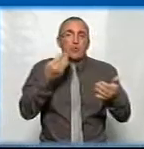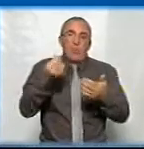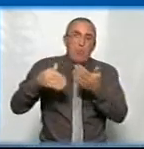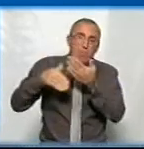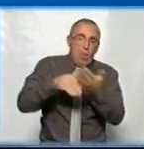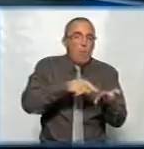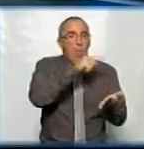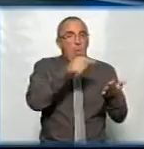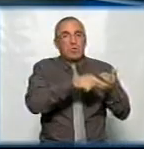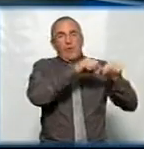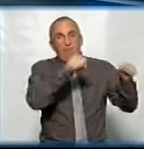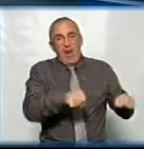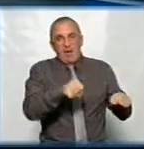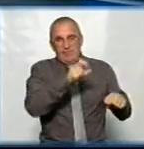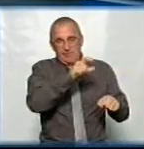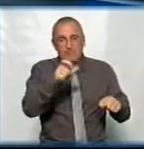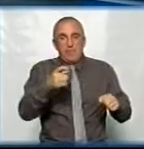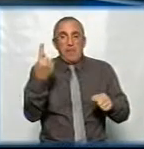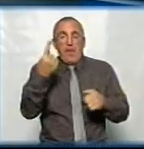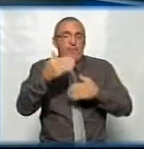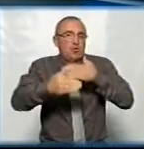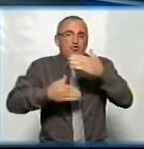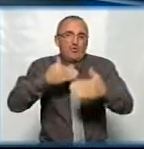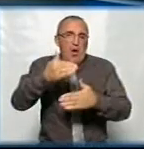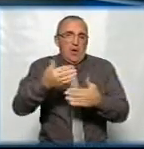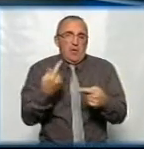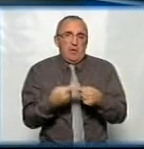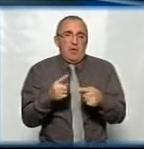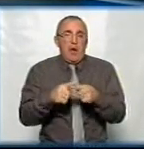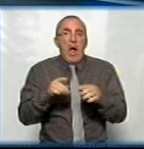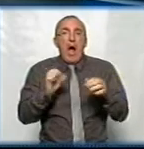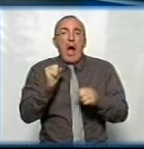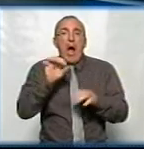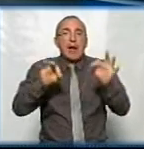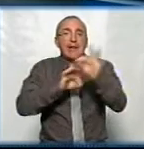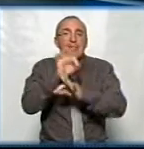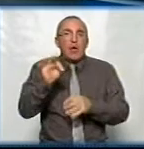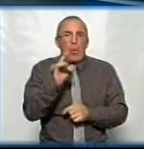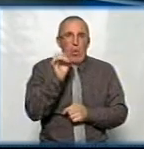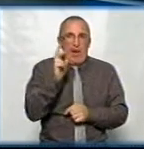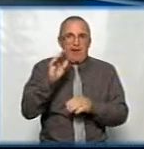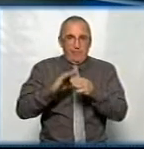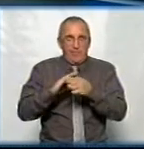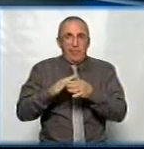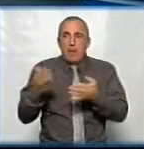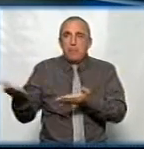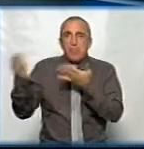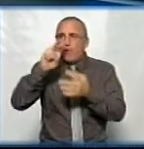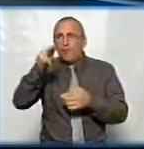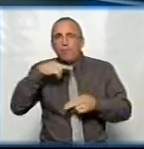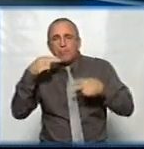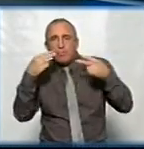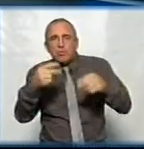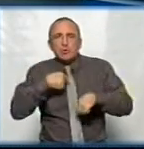місцевих властей. Це просто ініціатива, це перший шаг. Я розумію тільки так. Архітектор РАК привлёк внимание общественності к